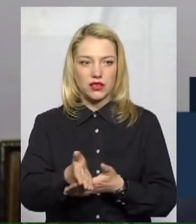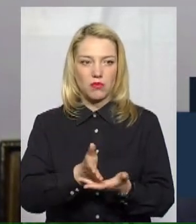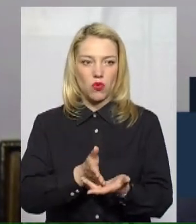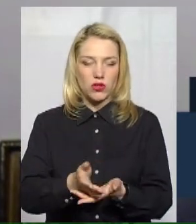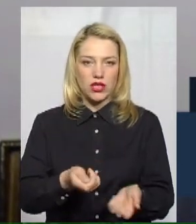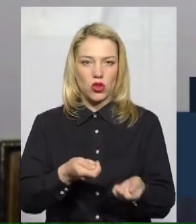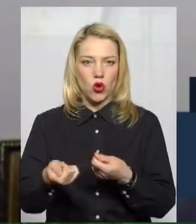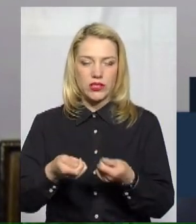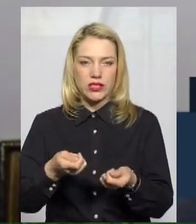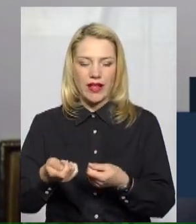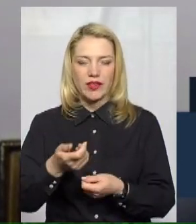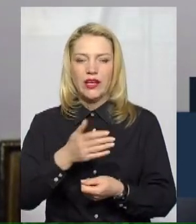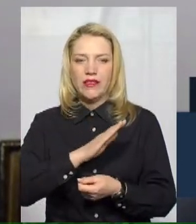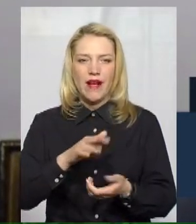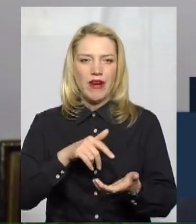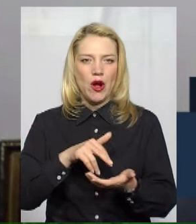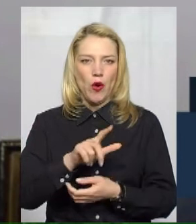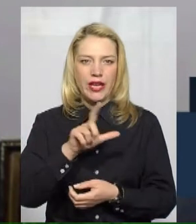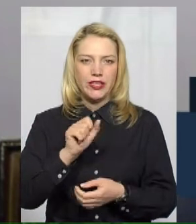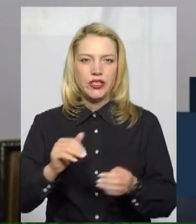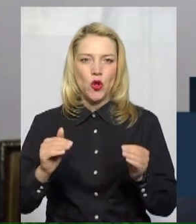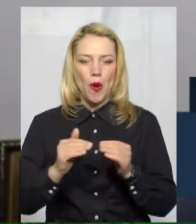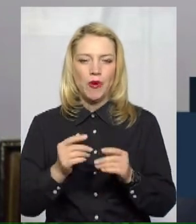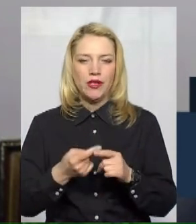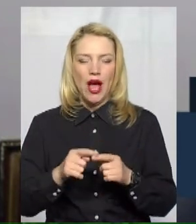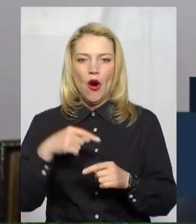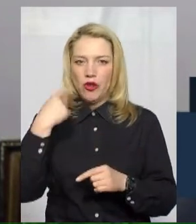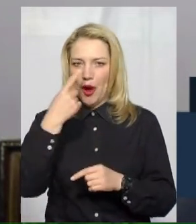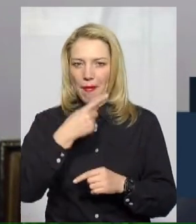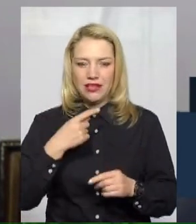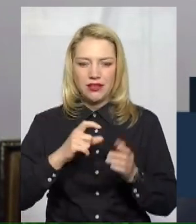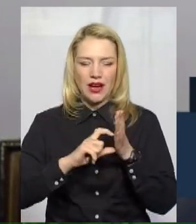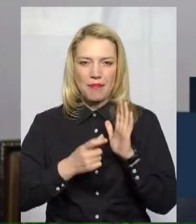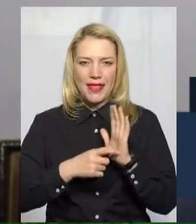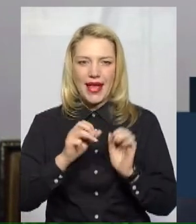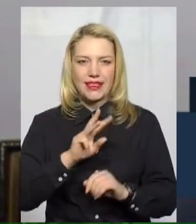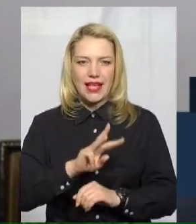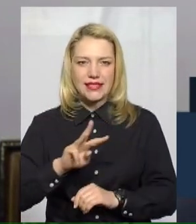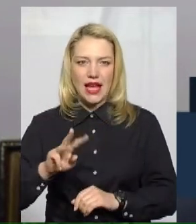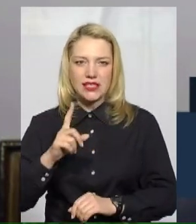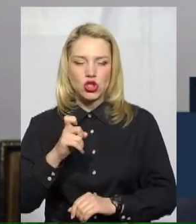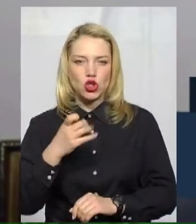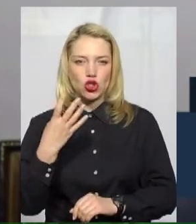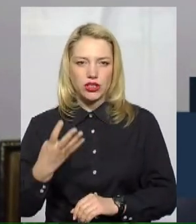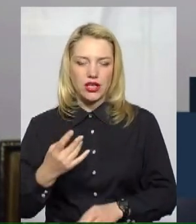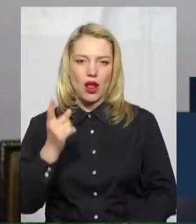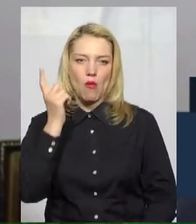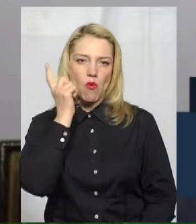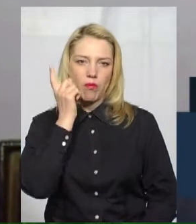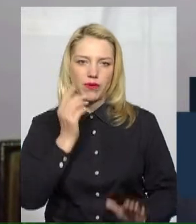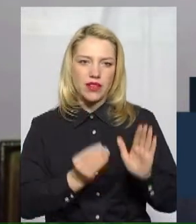виходячи з дому. Так, це і особистий кабінет на сайті 104, це мобільний додаток 104, UA,